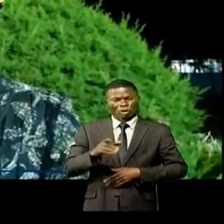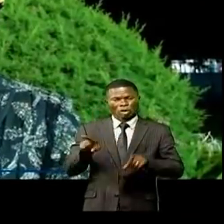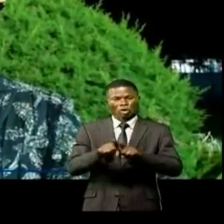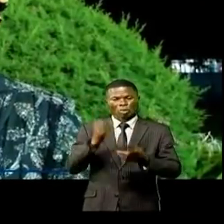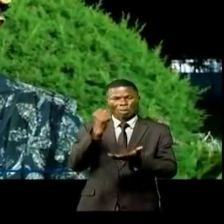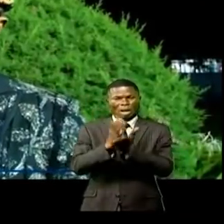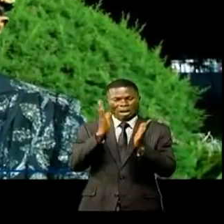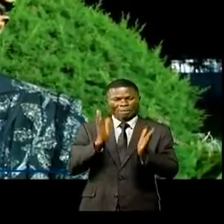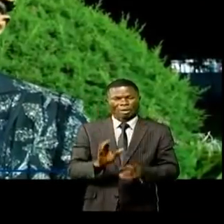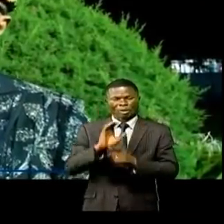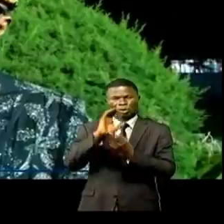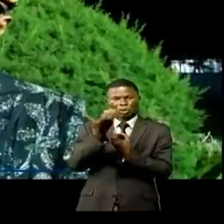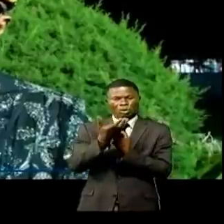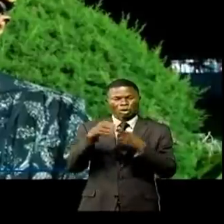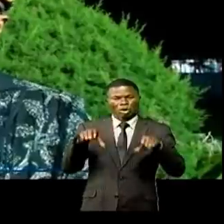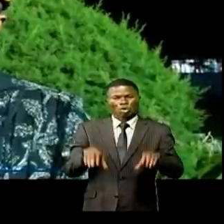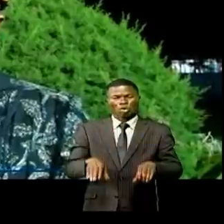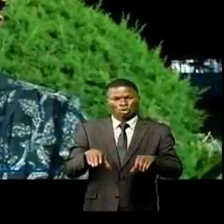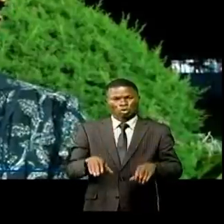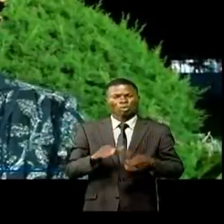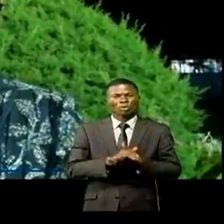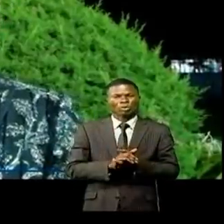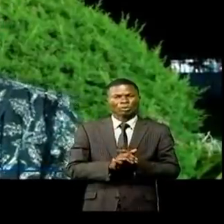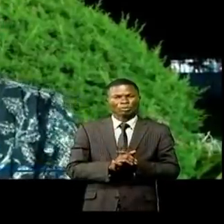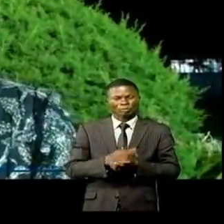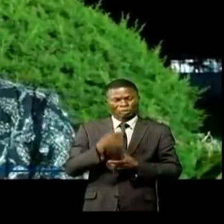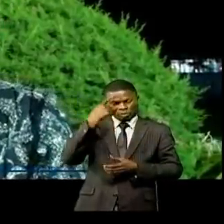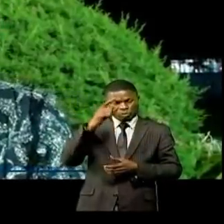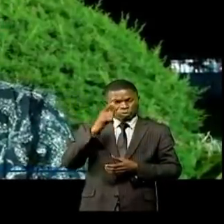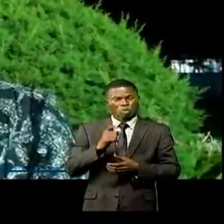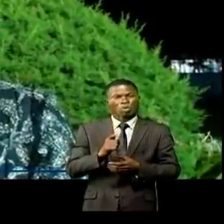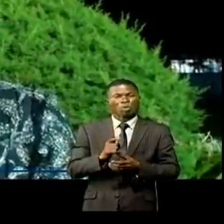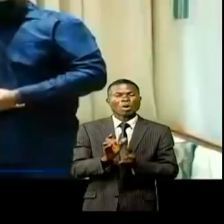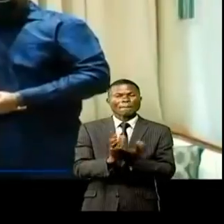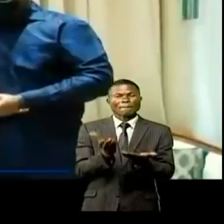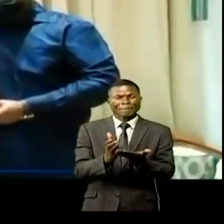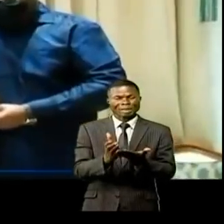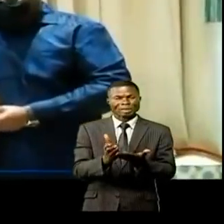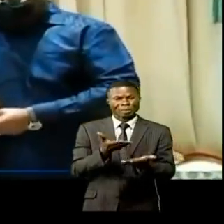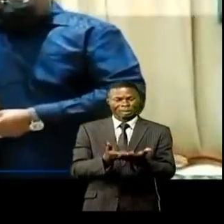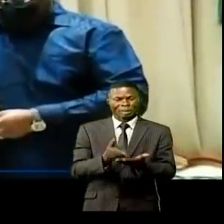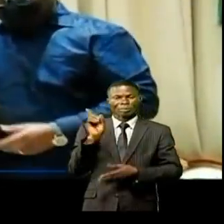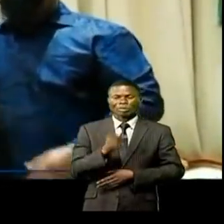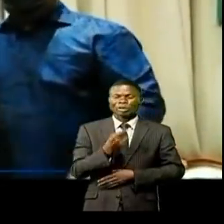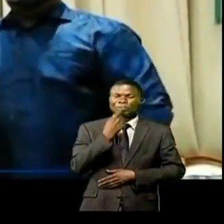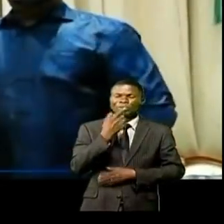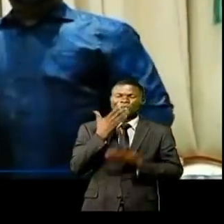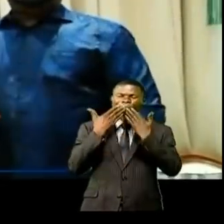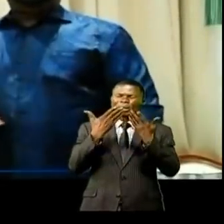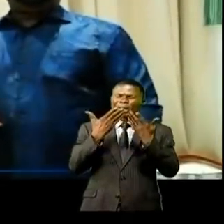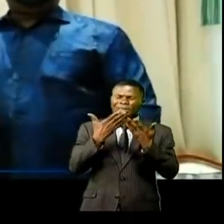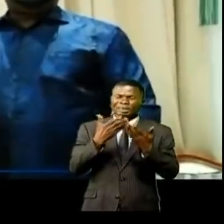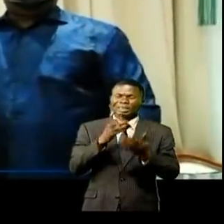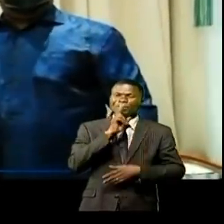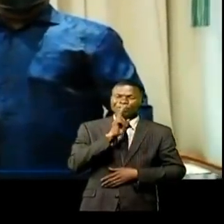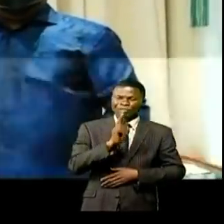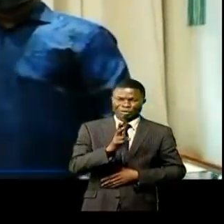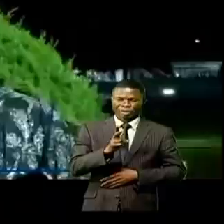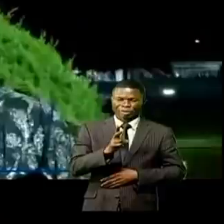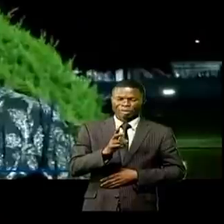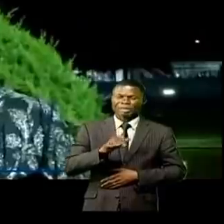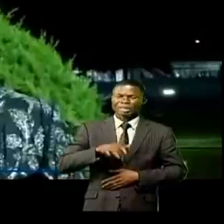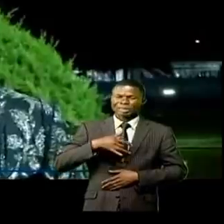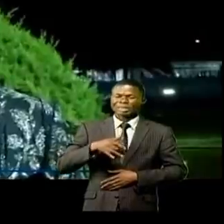'ambassadeur de la culture du Congo. Et pour ça, je suis venu lui dire merci du fond du cœur. Je me sens imbue